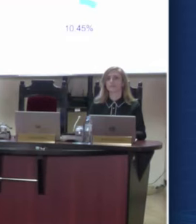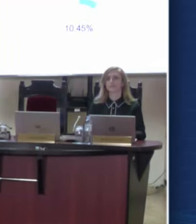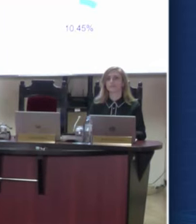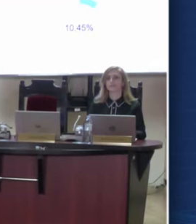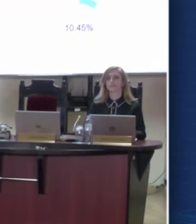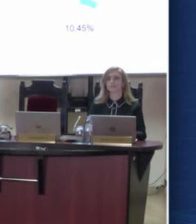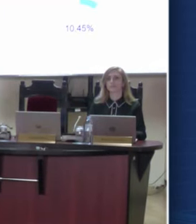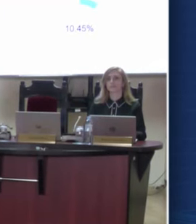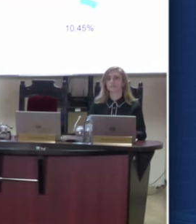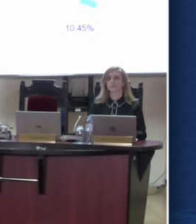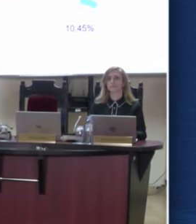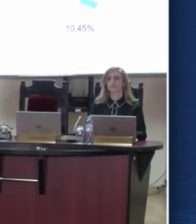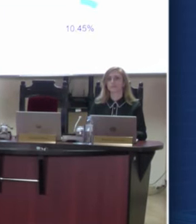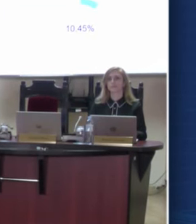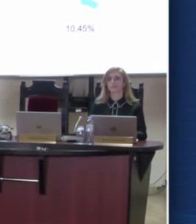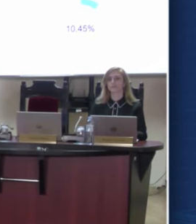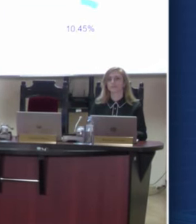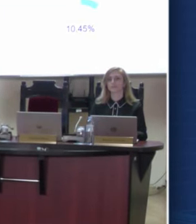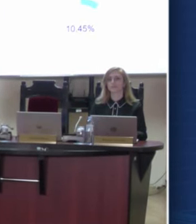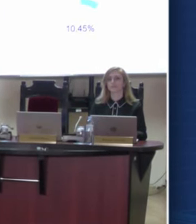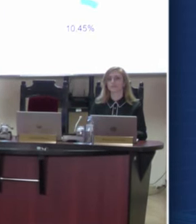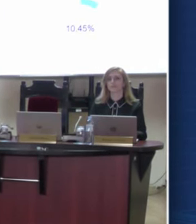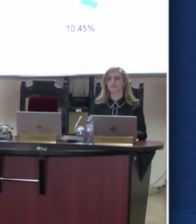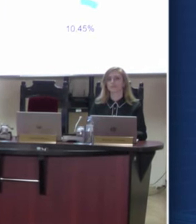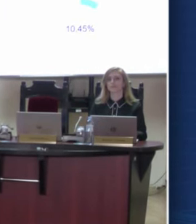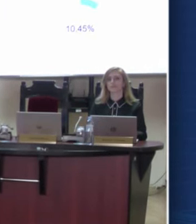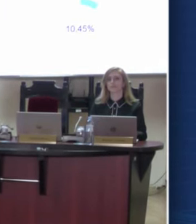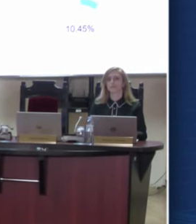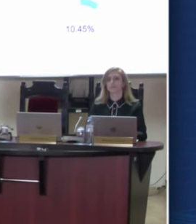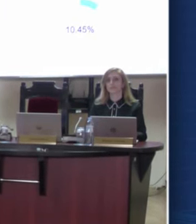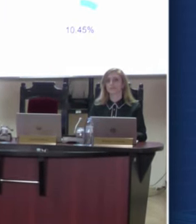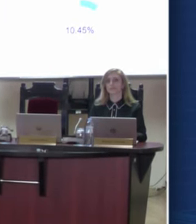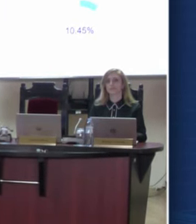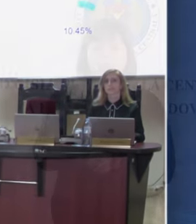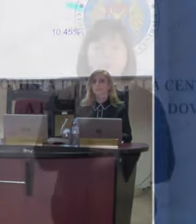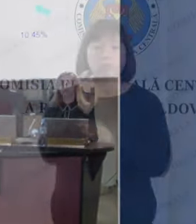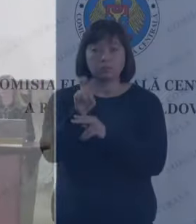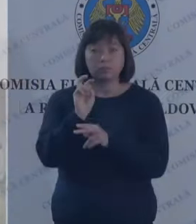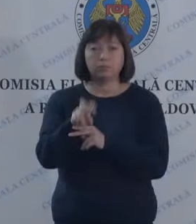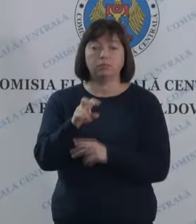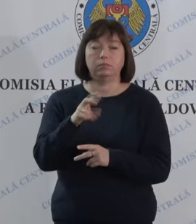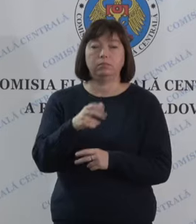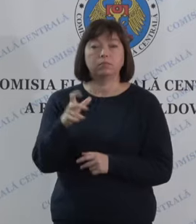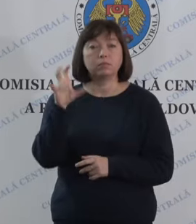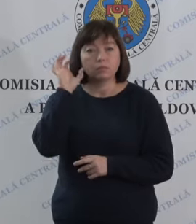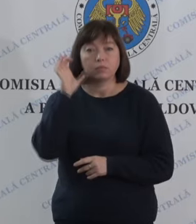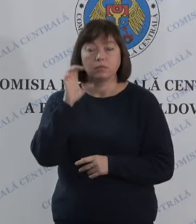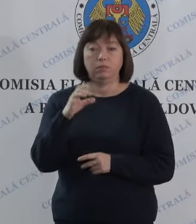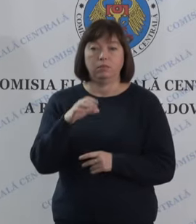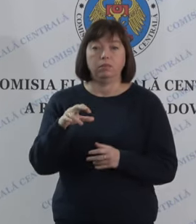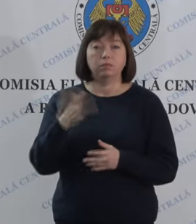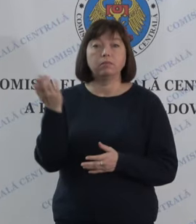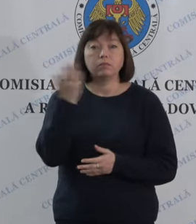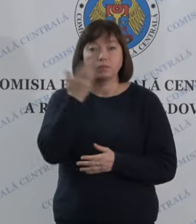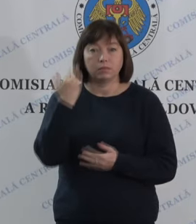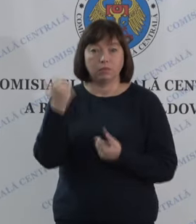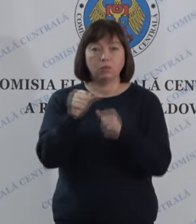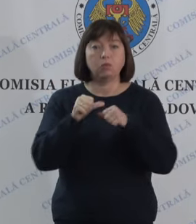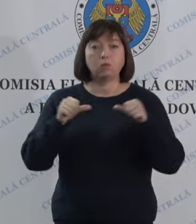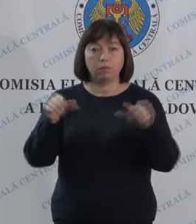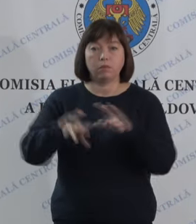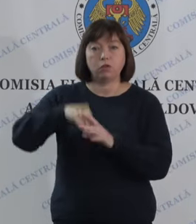Bună dimineața tuturor! Vă mulțumim pentru prezența la briefing-ul Comisiei Electorale Centrale.